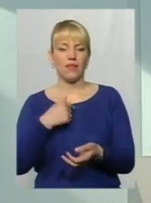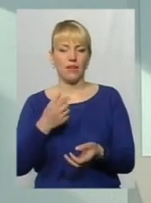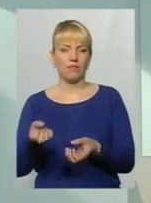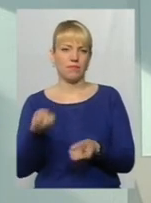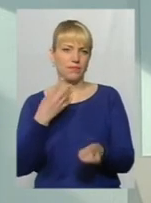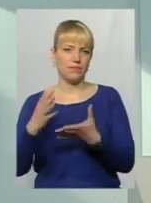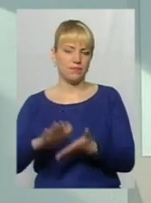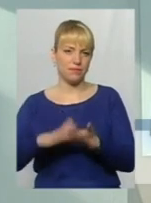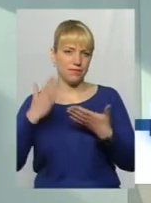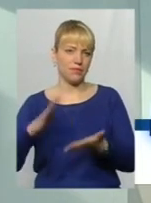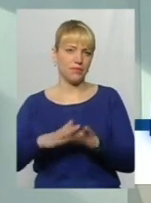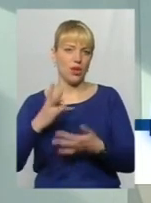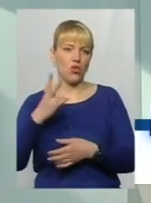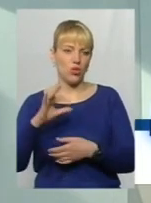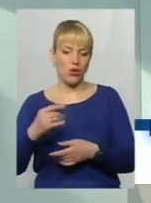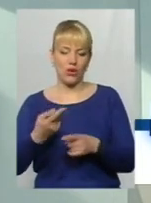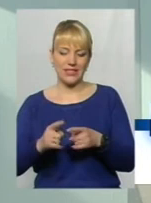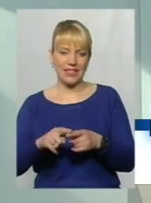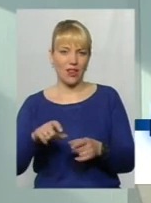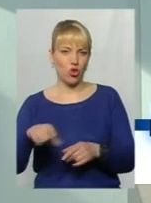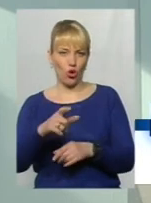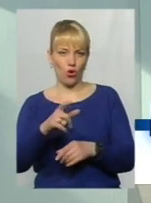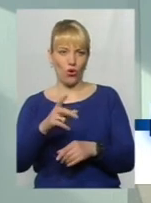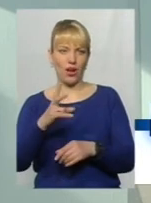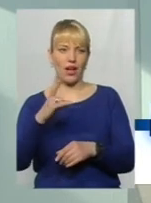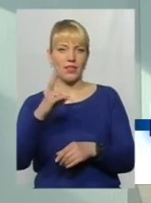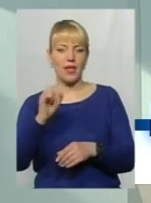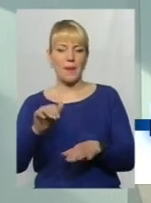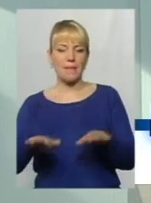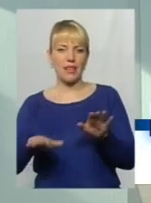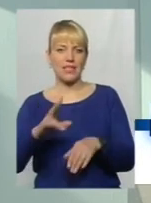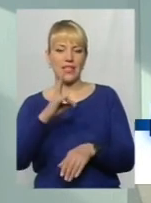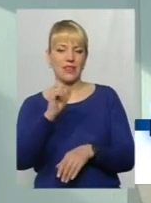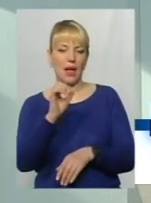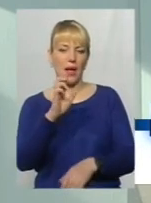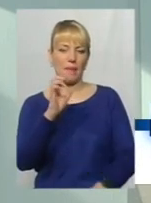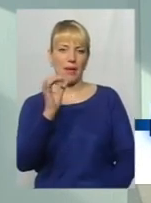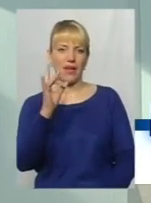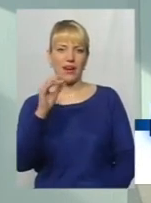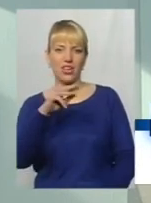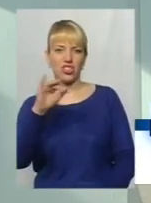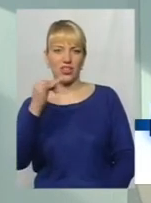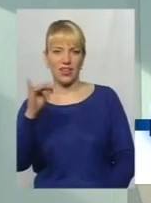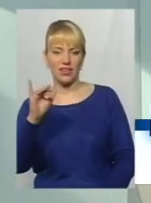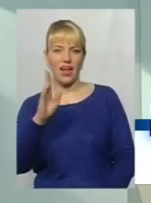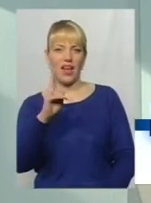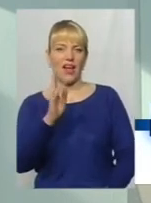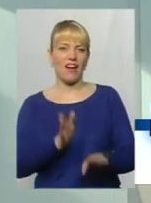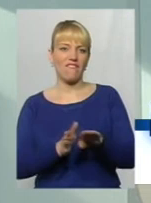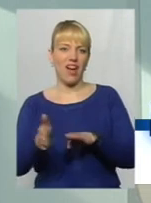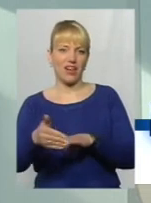зробили. Ця дорога на балансі в набережному кварталі. Є там ОСББ. В них була